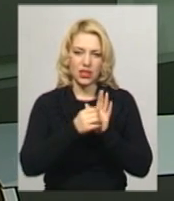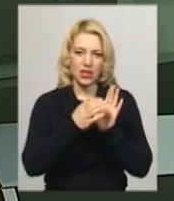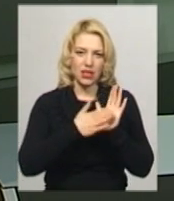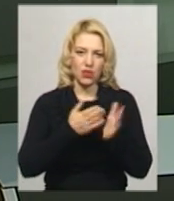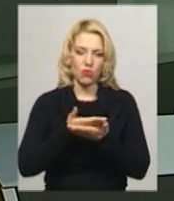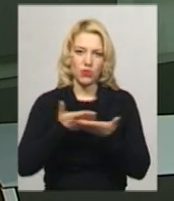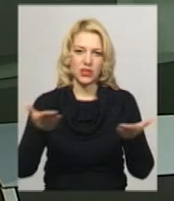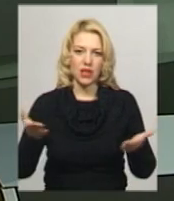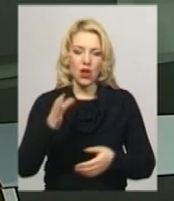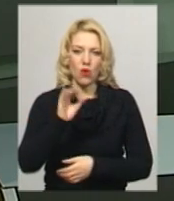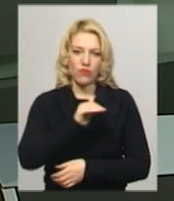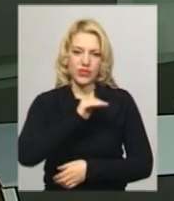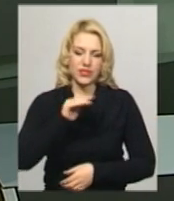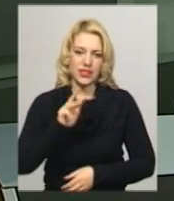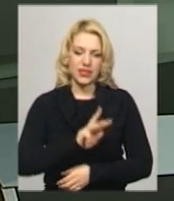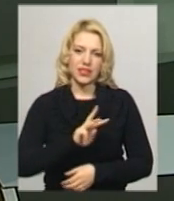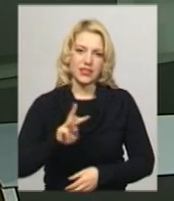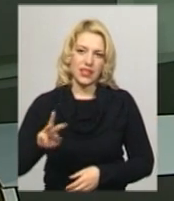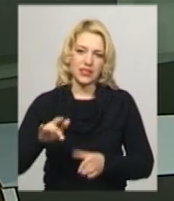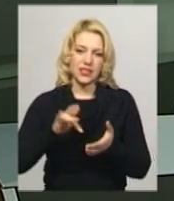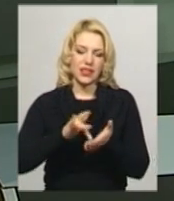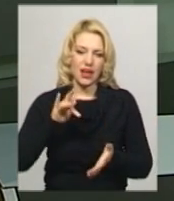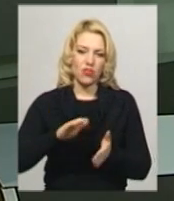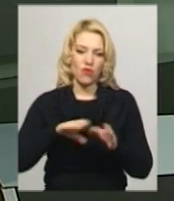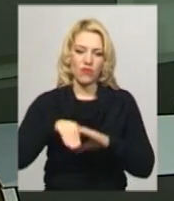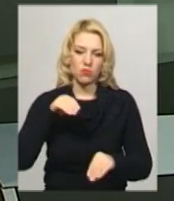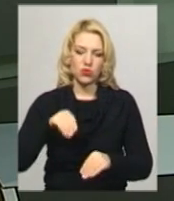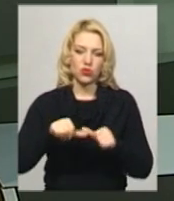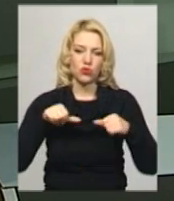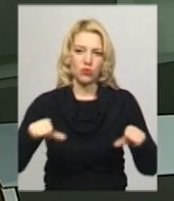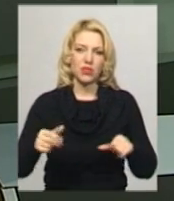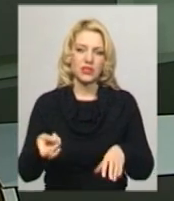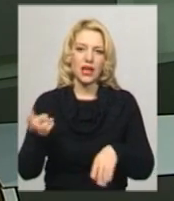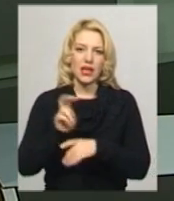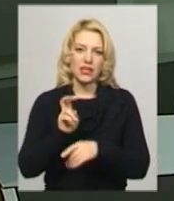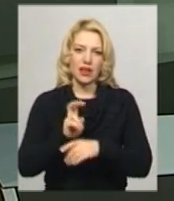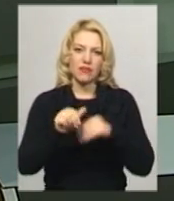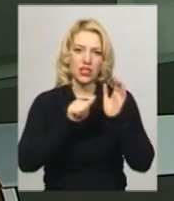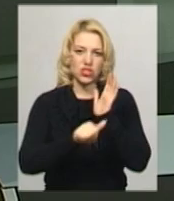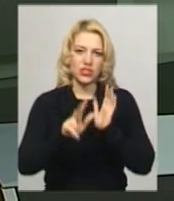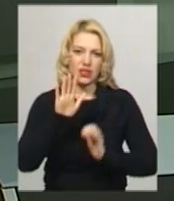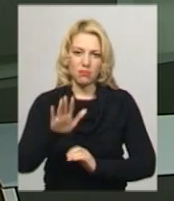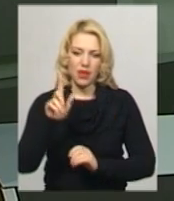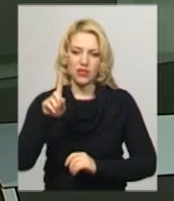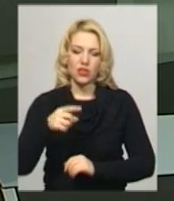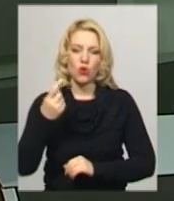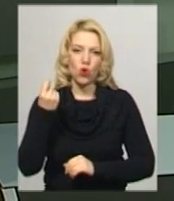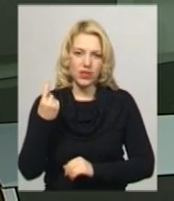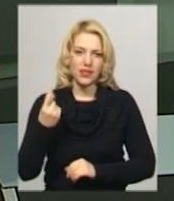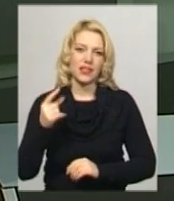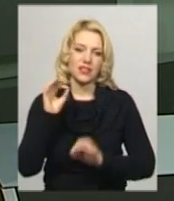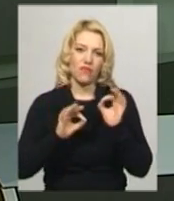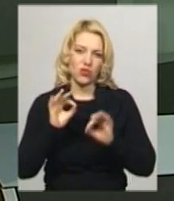Центральної виборчої комісії. Явка виборців на Хмельниччині склала 65,11%. На